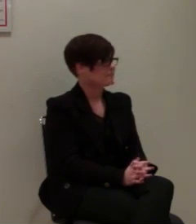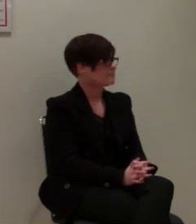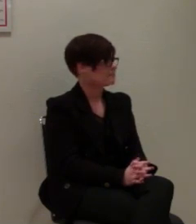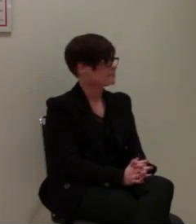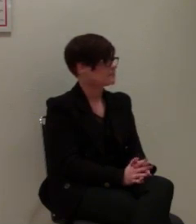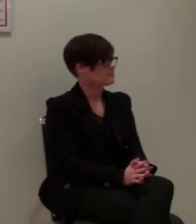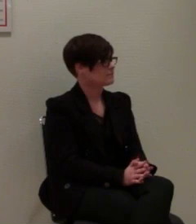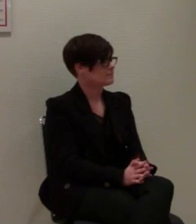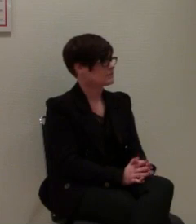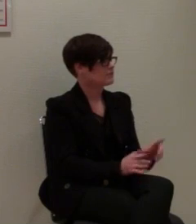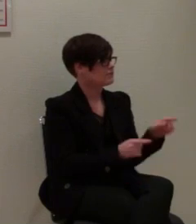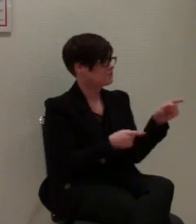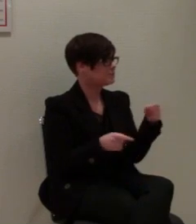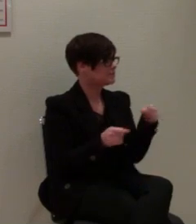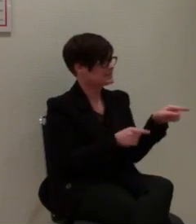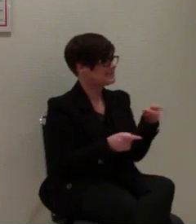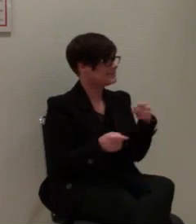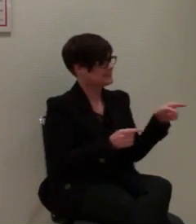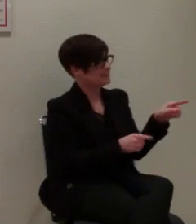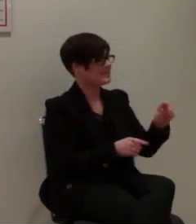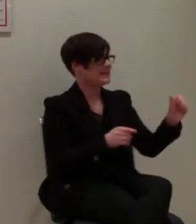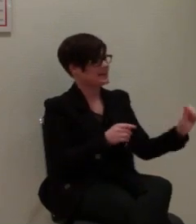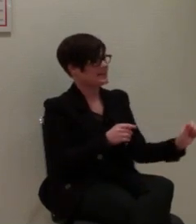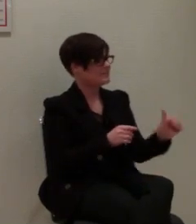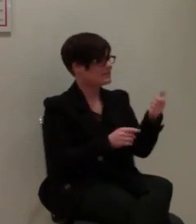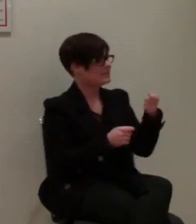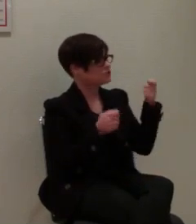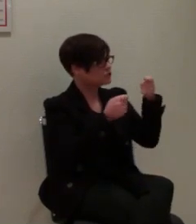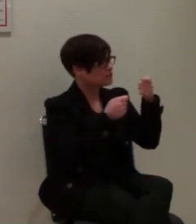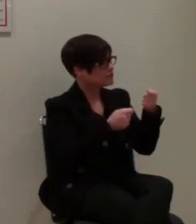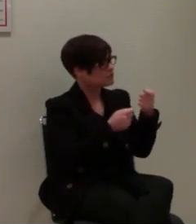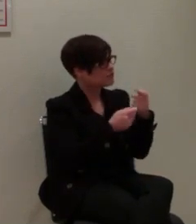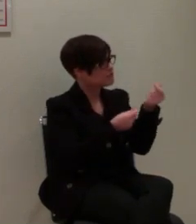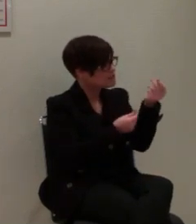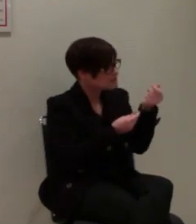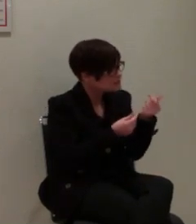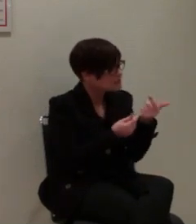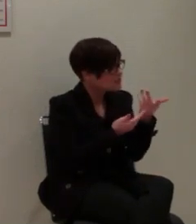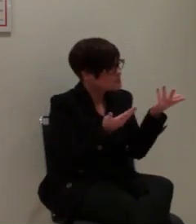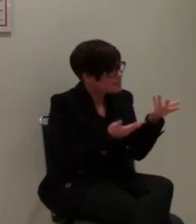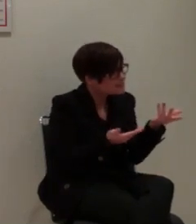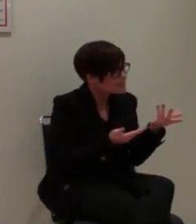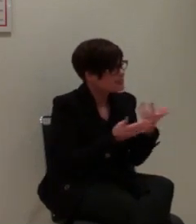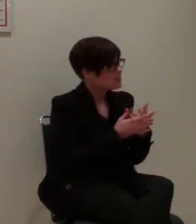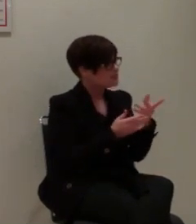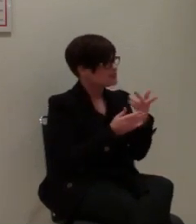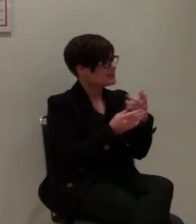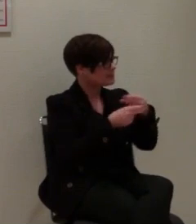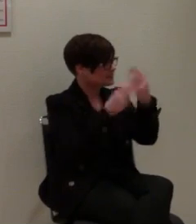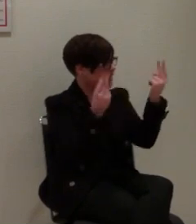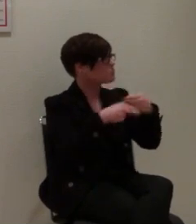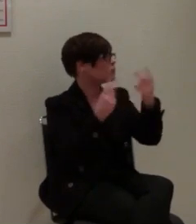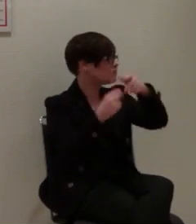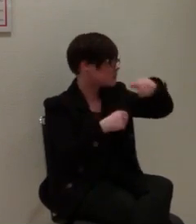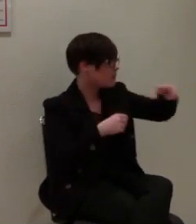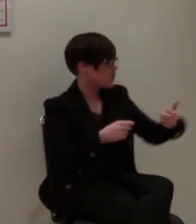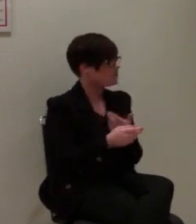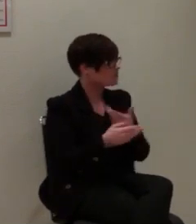Auch in puncto Finanzierung bleibt die Stiftung einfallsreich. Für gute Projekte lassen sich Stars begeistern.